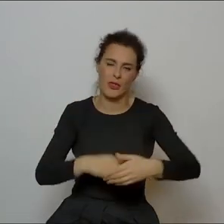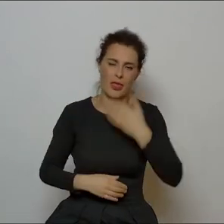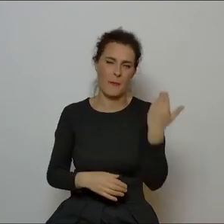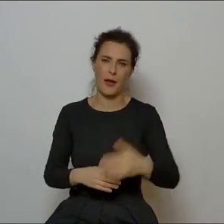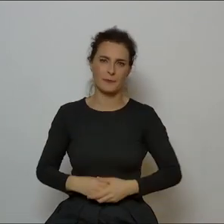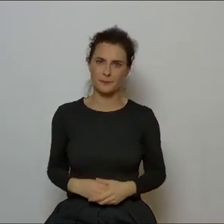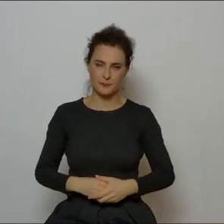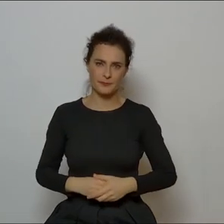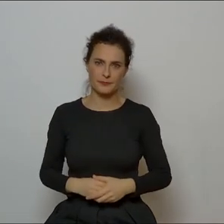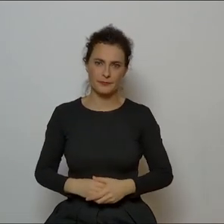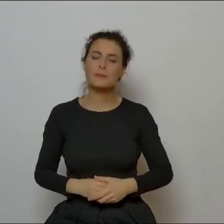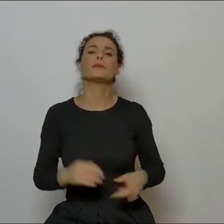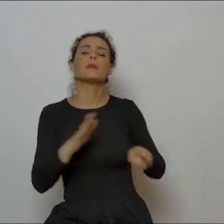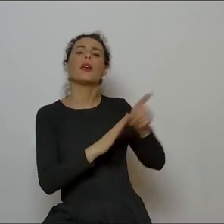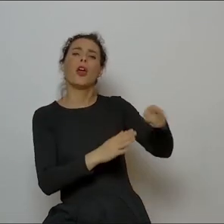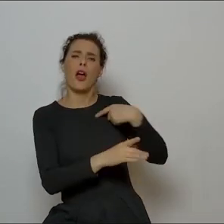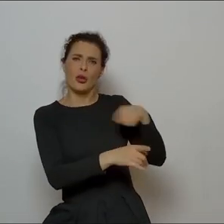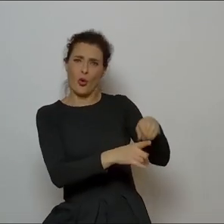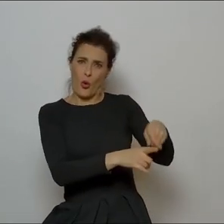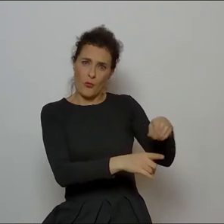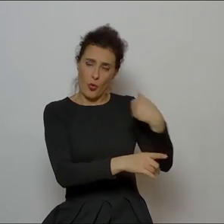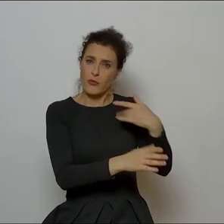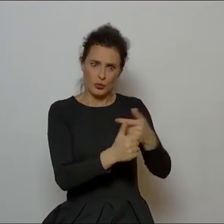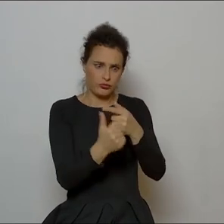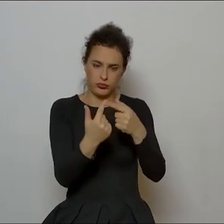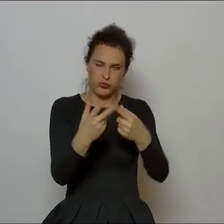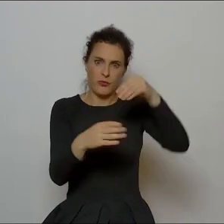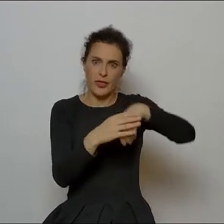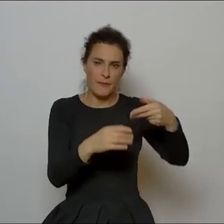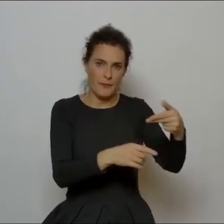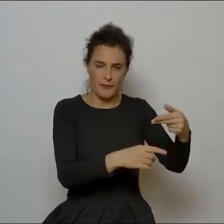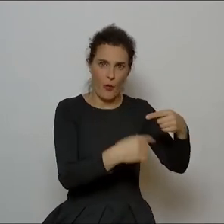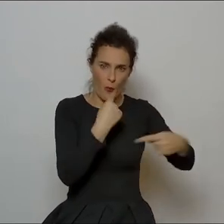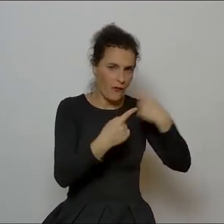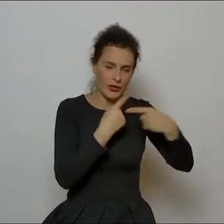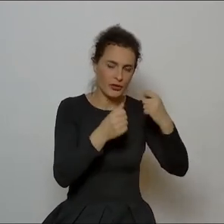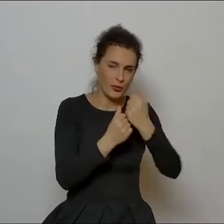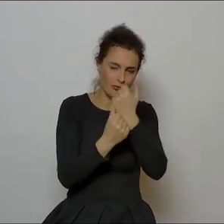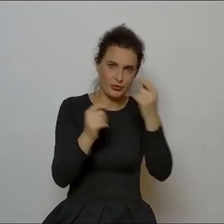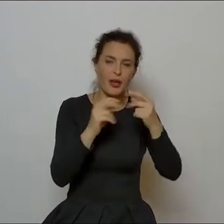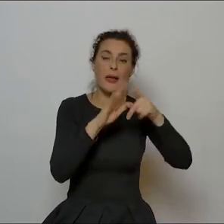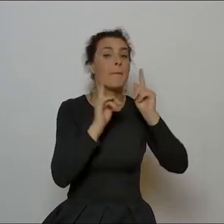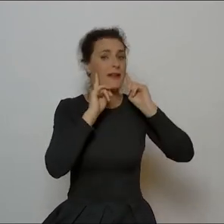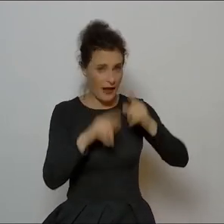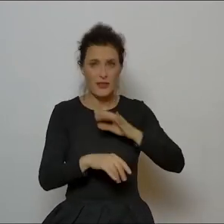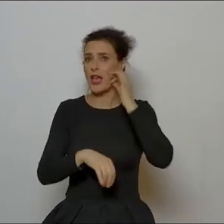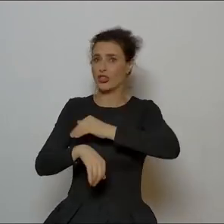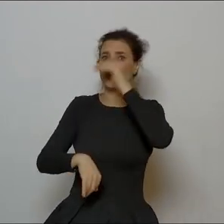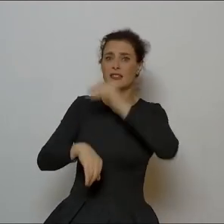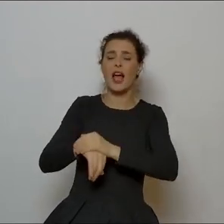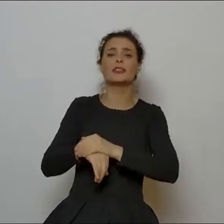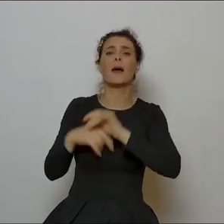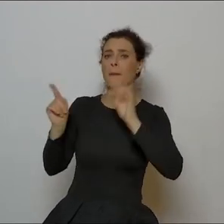odnieść do co najmniej kilku kwestii, bo bardzo wiele zostało poruszonych. Pani Anno, ja się absolutnie zgadzam z tym, że